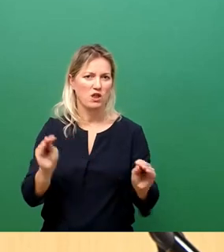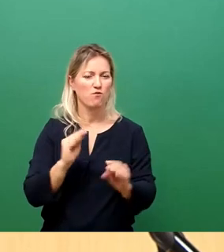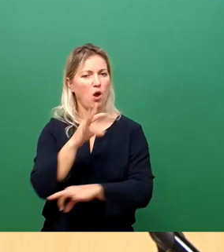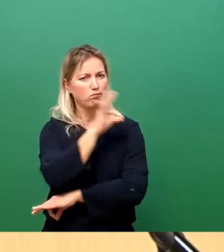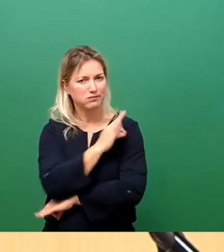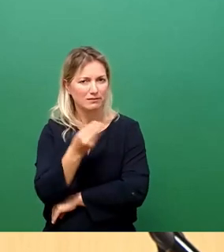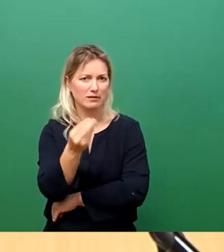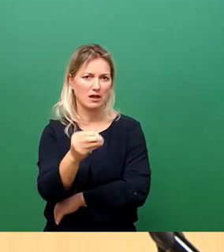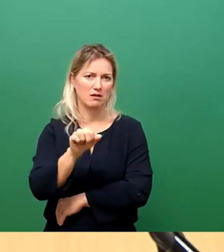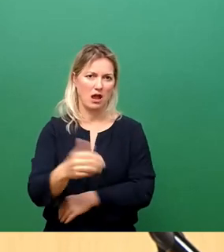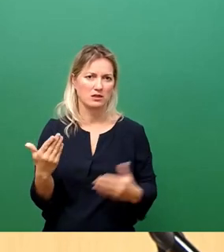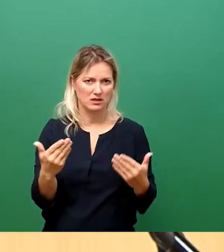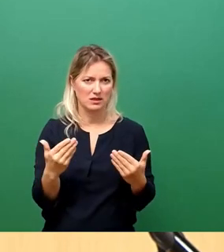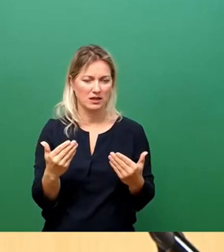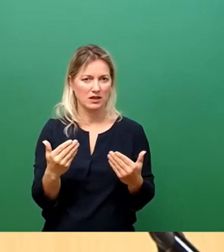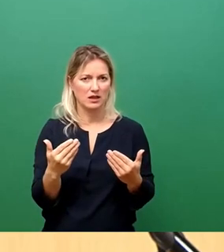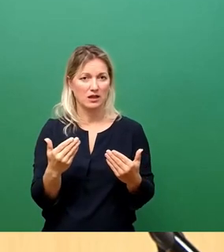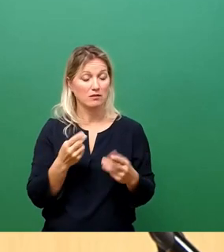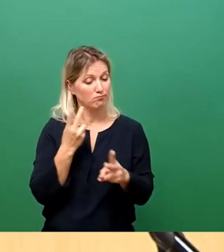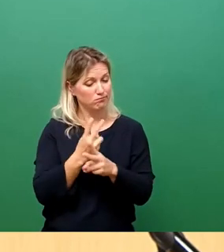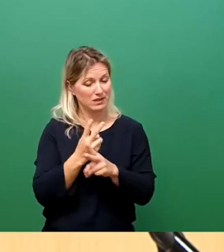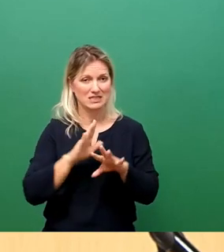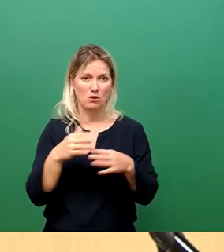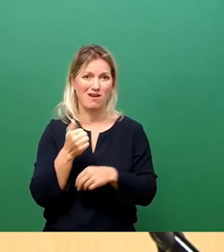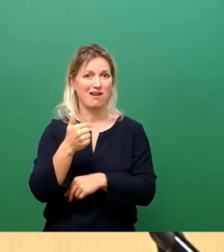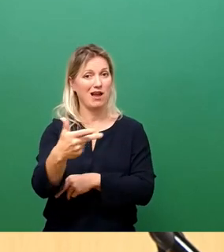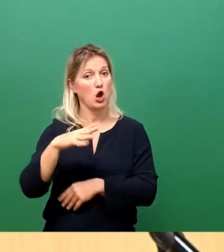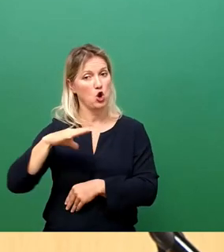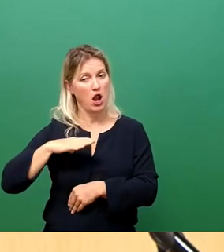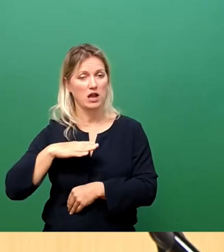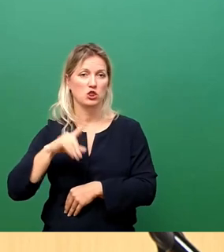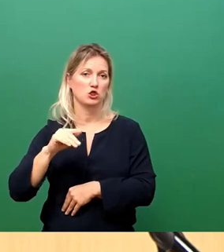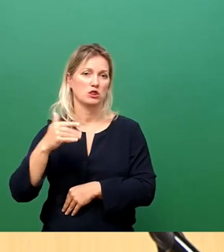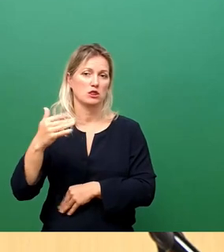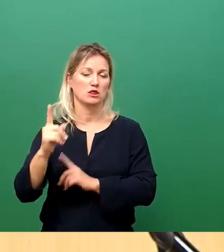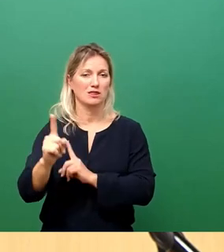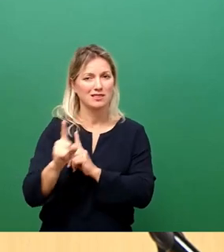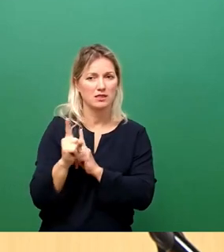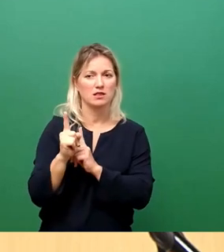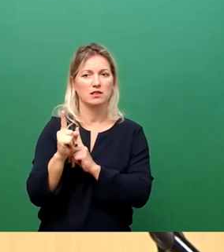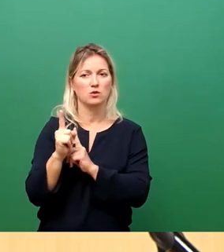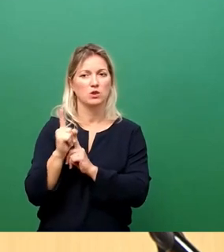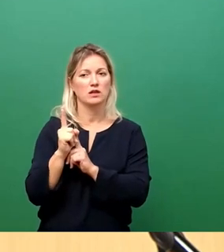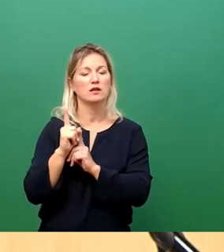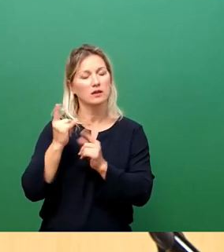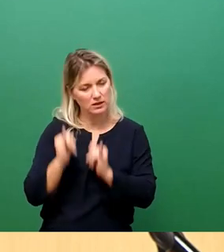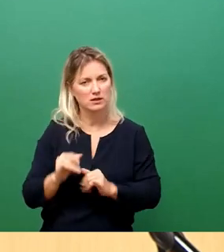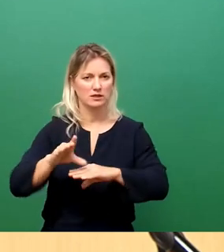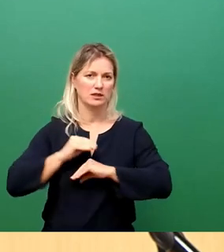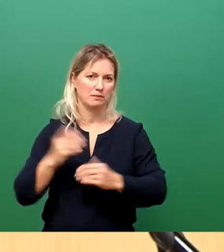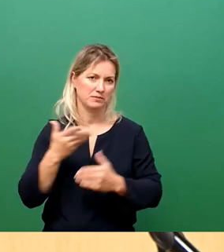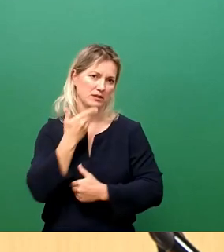dass auch weiterhin Kolleginnen und Kollegen auf uns zukommen und diese dankend annehmen. Fazit aus